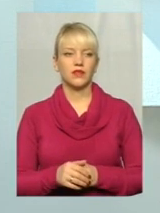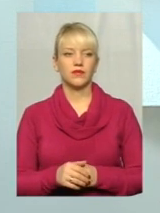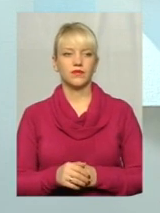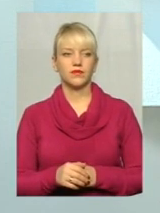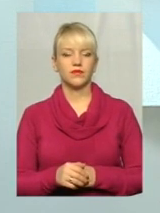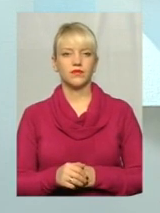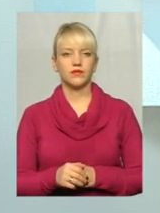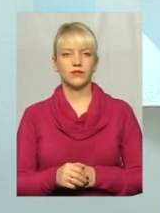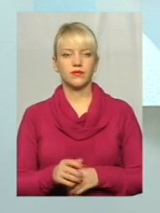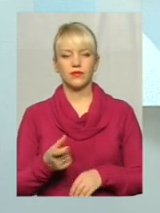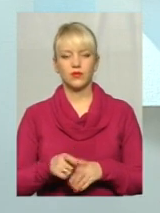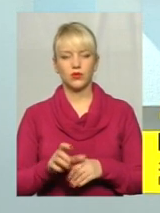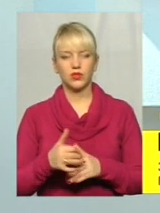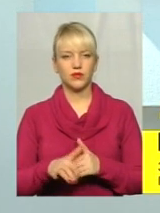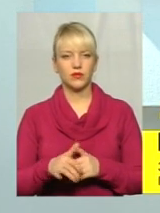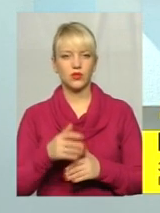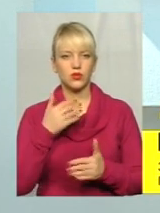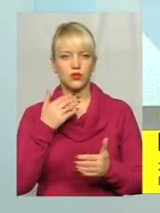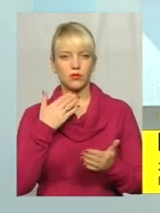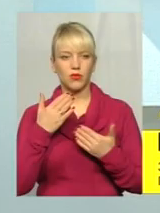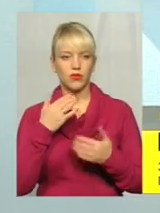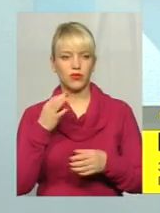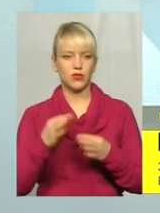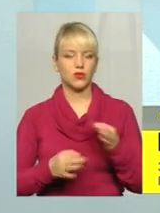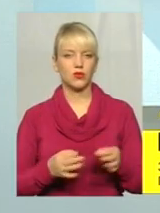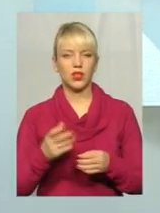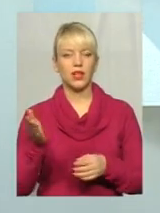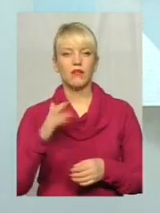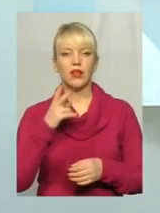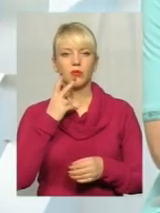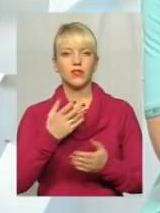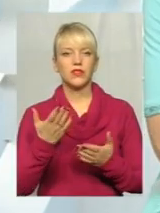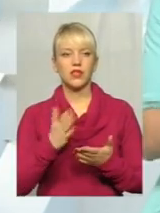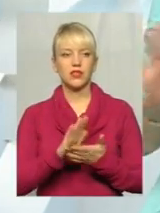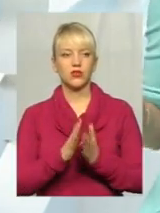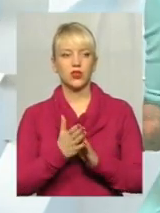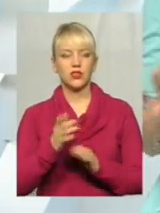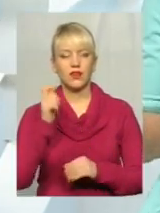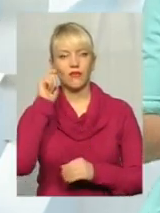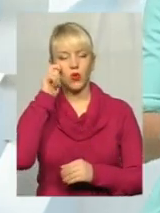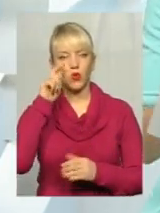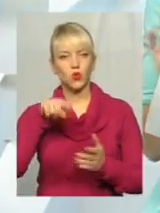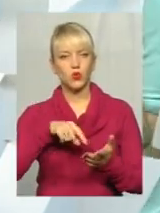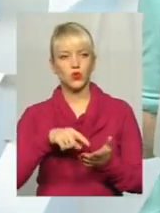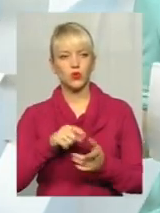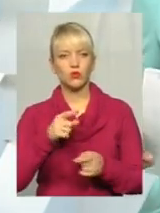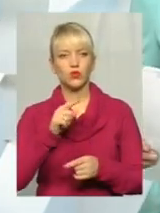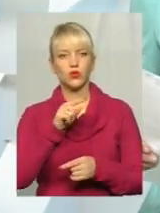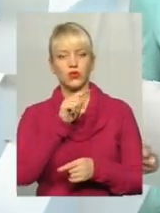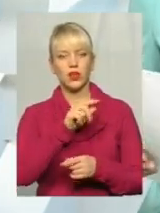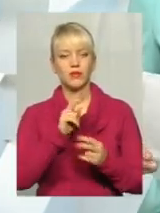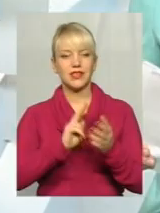суд підійшов до вивчення даного питання. Давайте подивимося, яка ситуація в Луцьку, тому що там 70